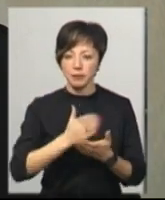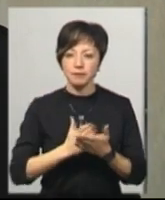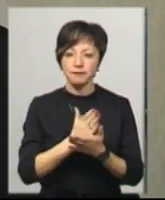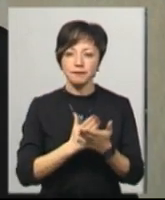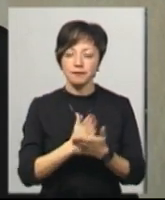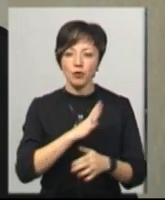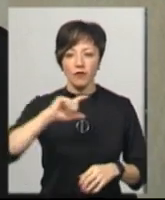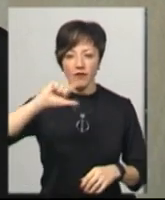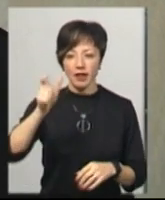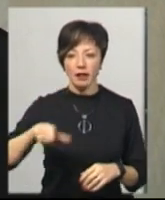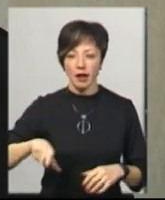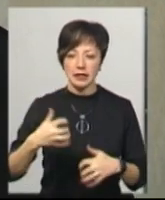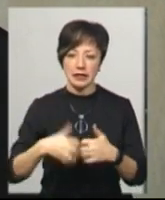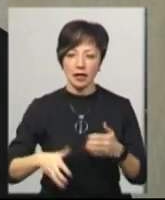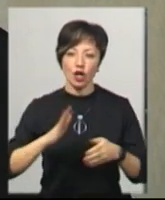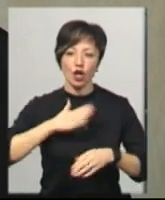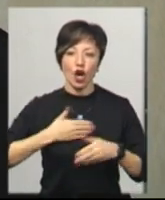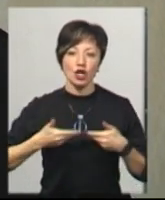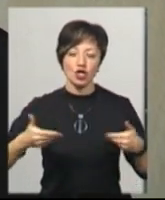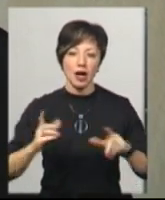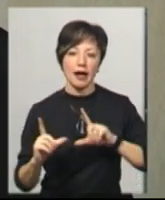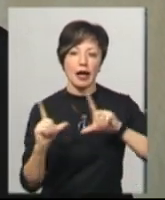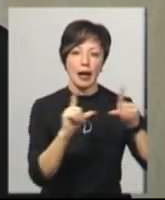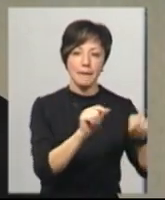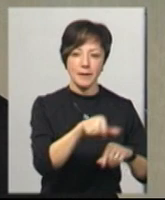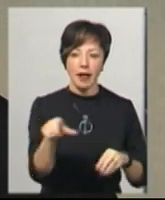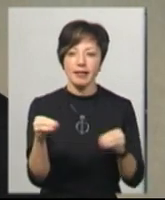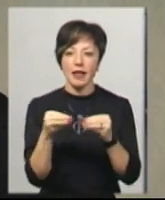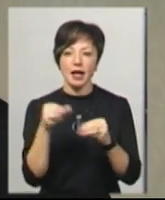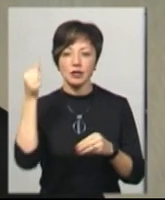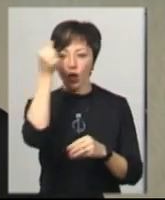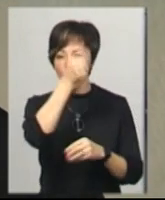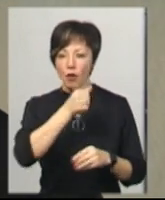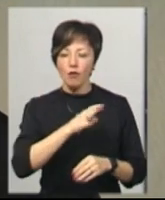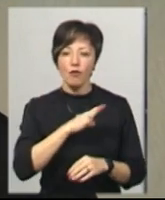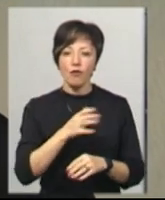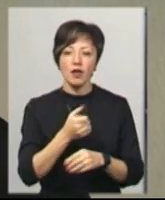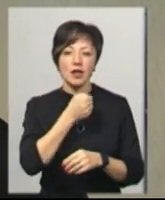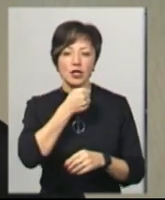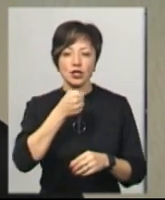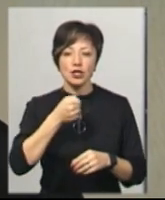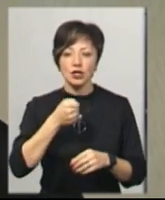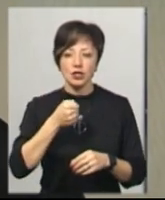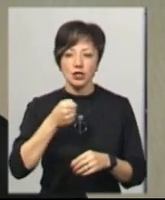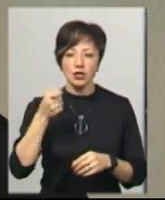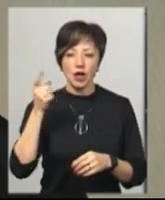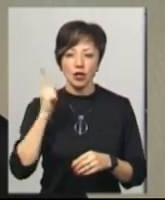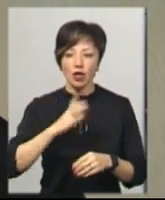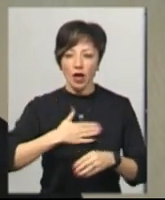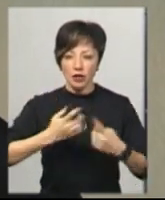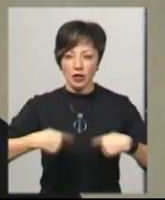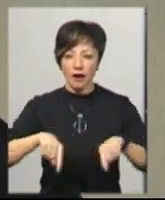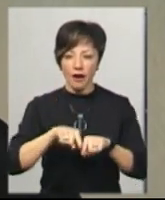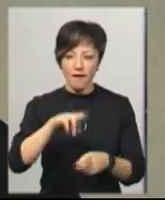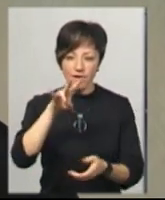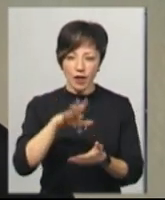Італії серед наших імігрантів. А 10 років вів парохом найстаршої нашої парафії у вічному місті